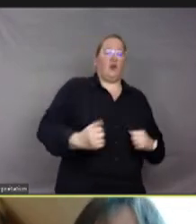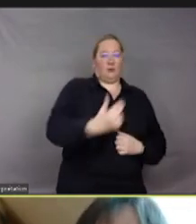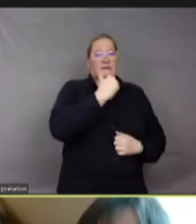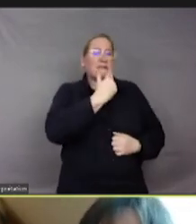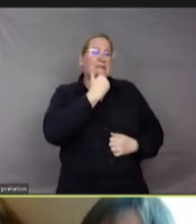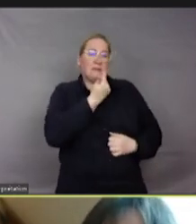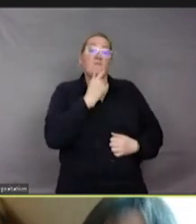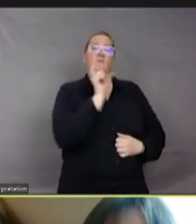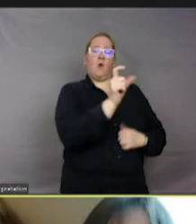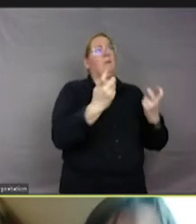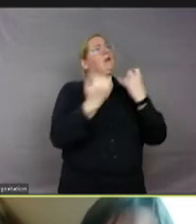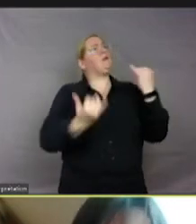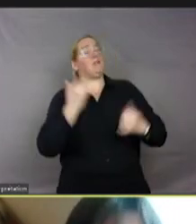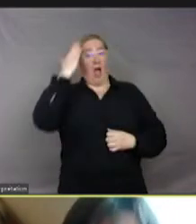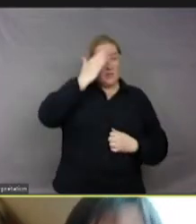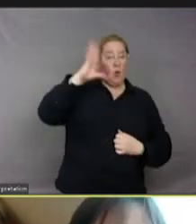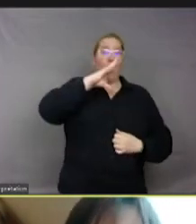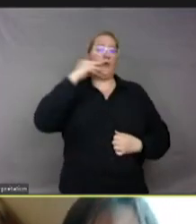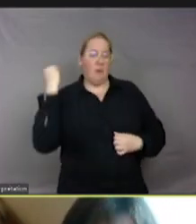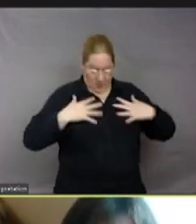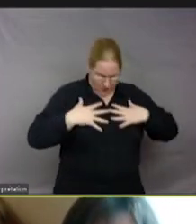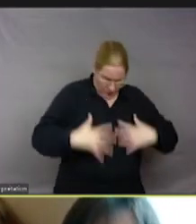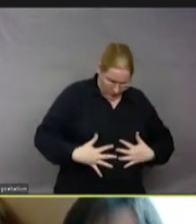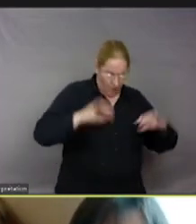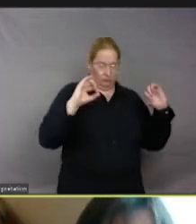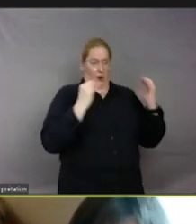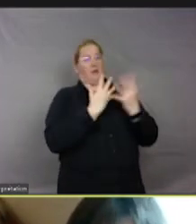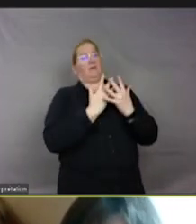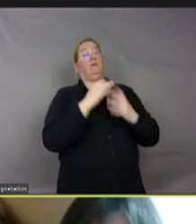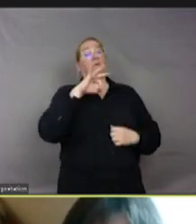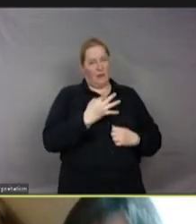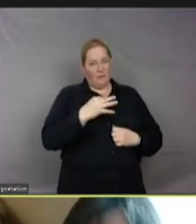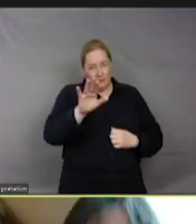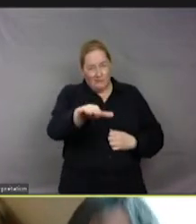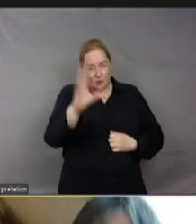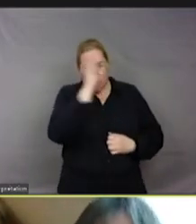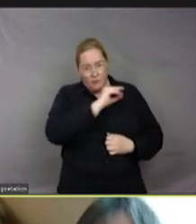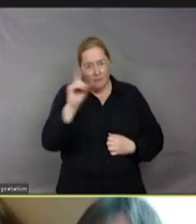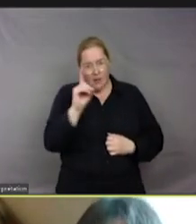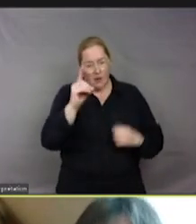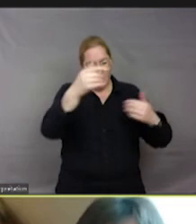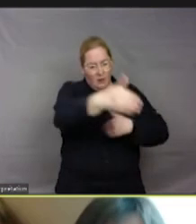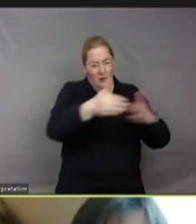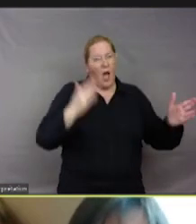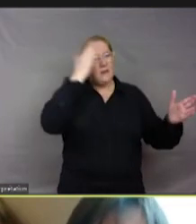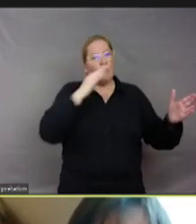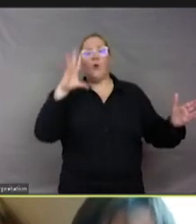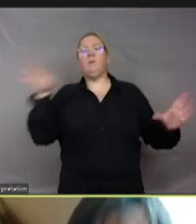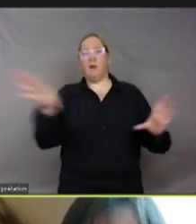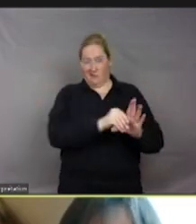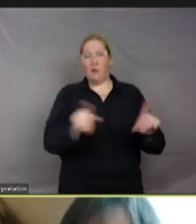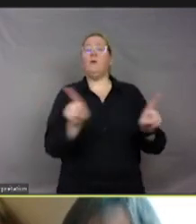on parle soit des animaux, soit des humains. Mais les humains, je vous le rappelle, sont aussi des animaux. Mais «